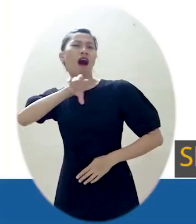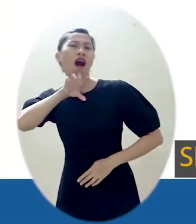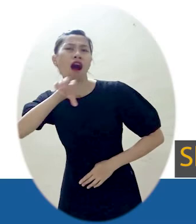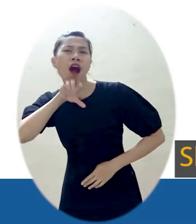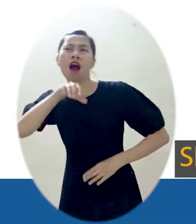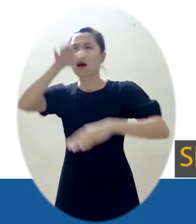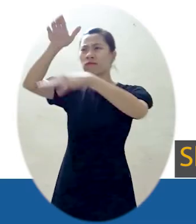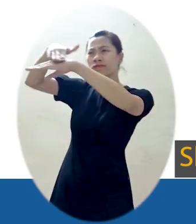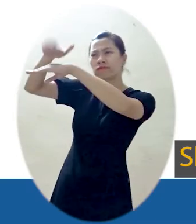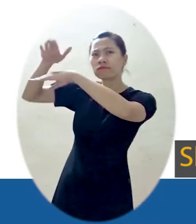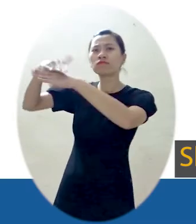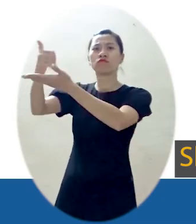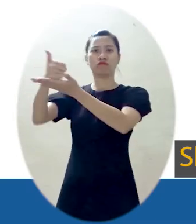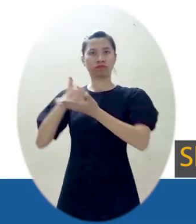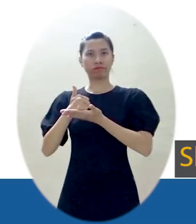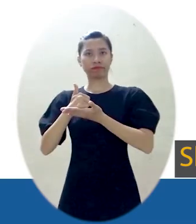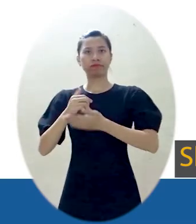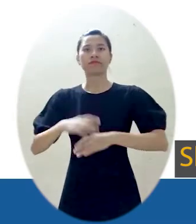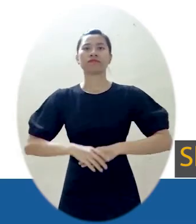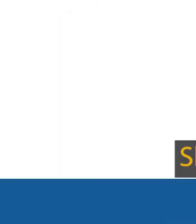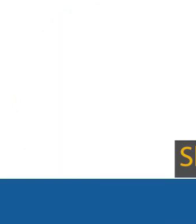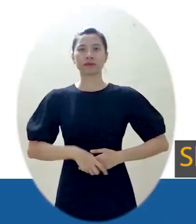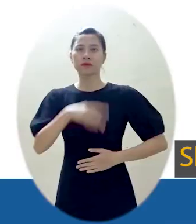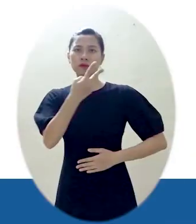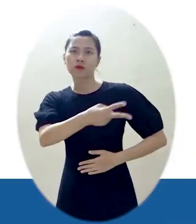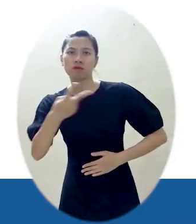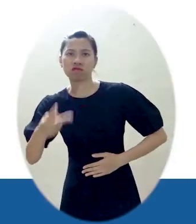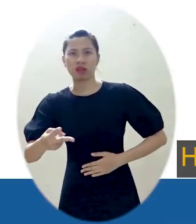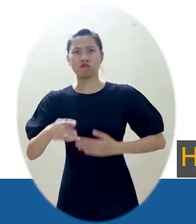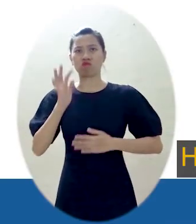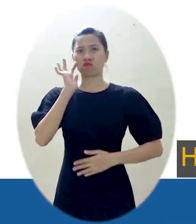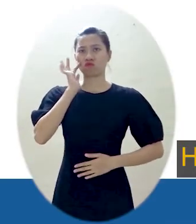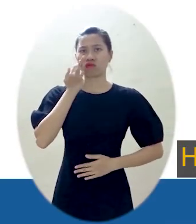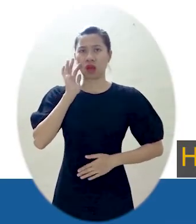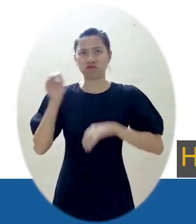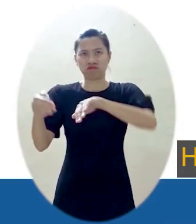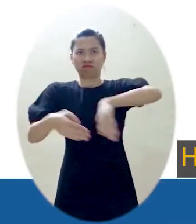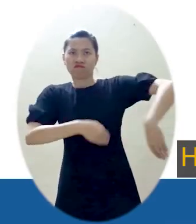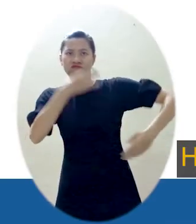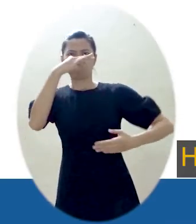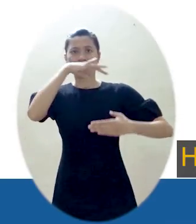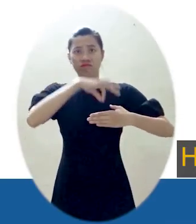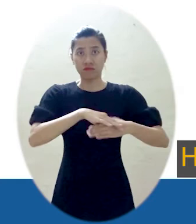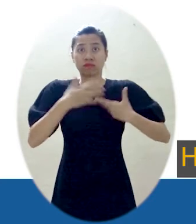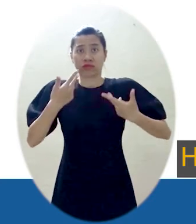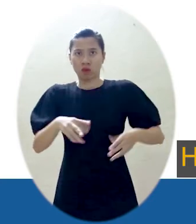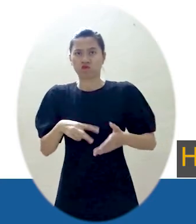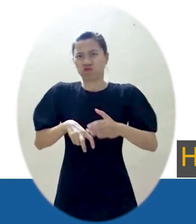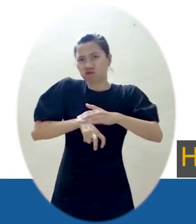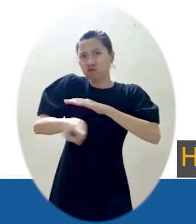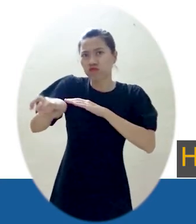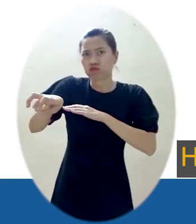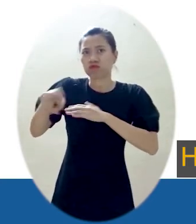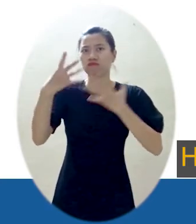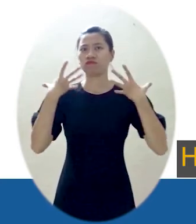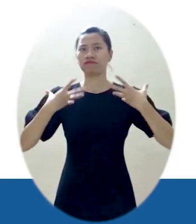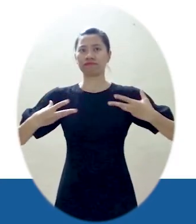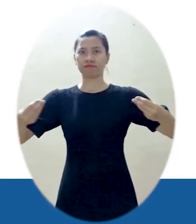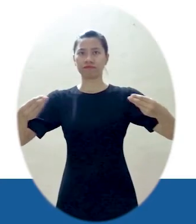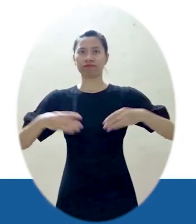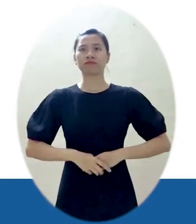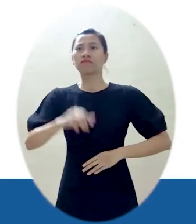hoặc tạo tiếng động lớn để gây sự chú ý của người khác Giấu mọi thứ có thể gây sát thương, tìm nơi trốn an toàn